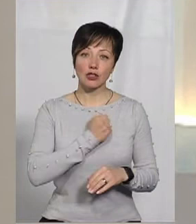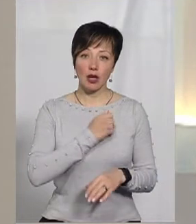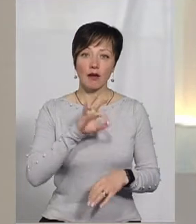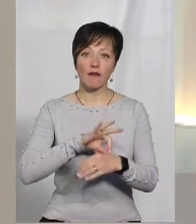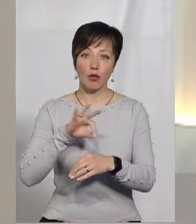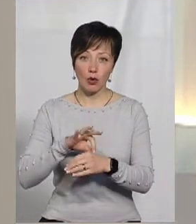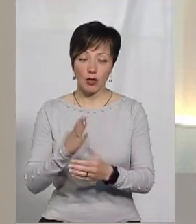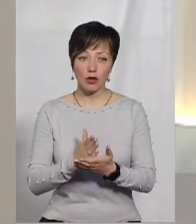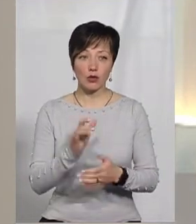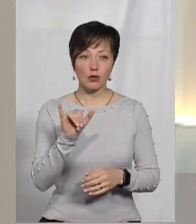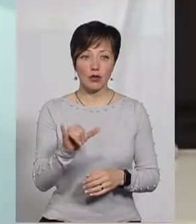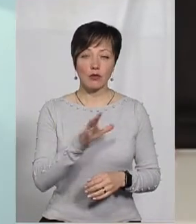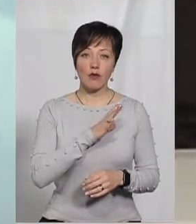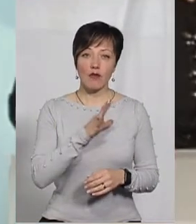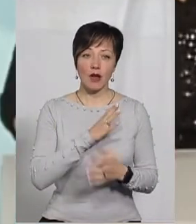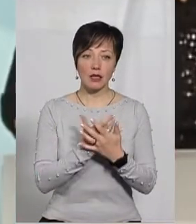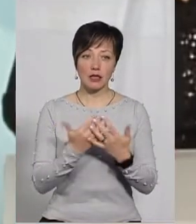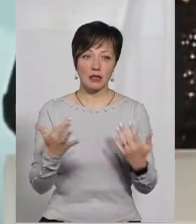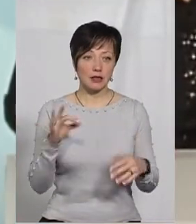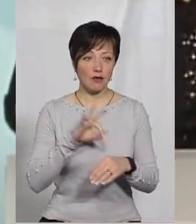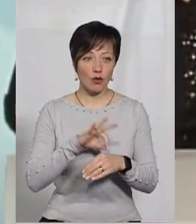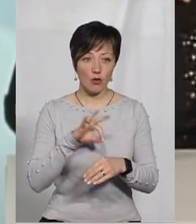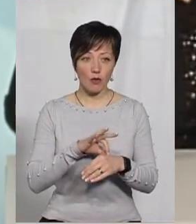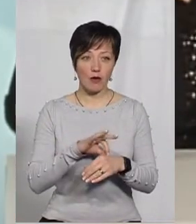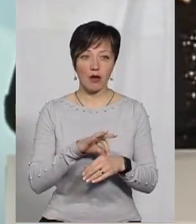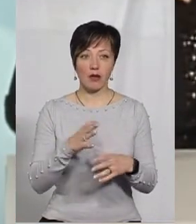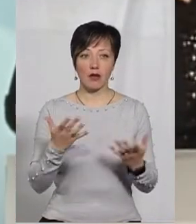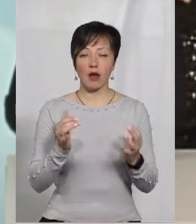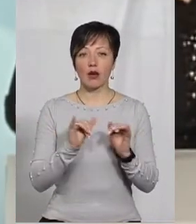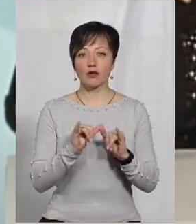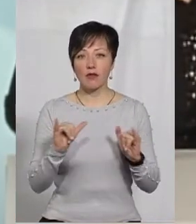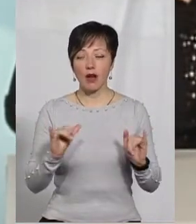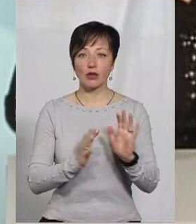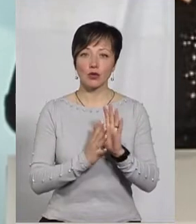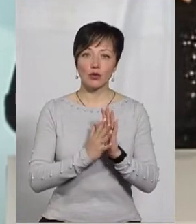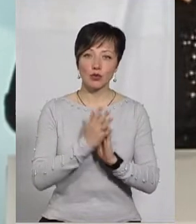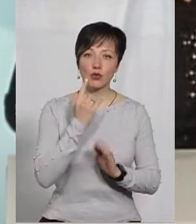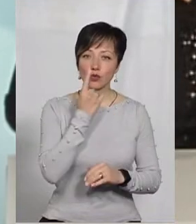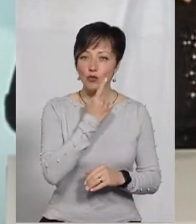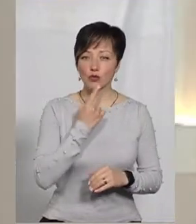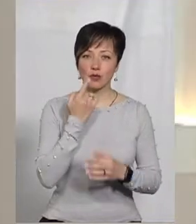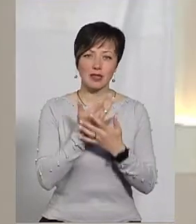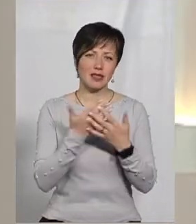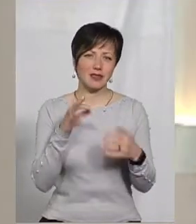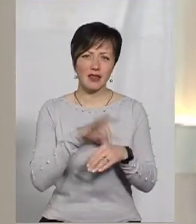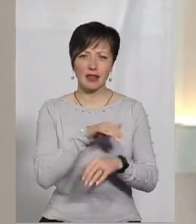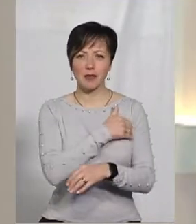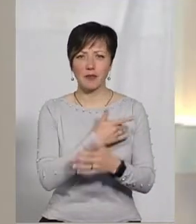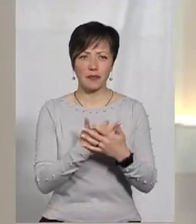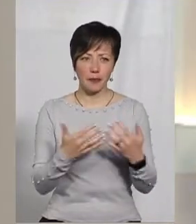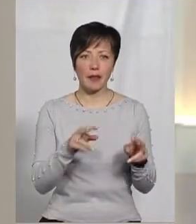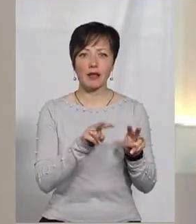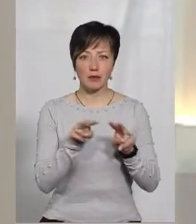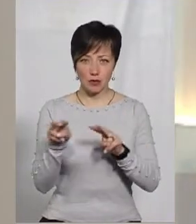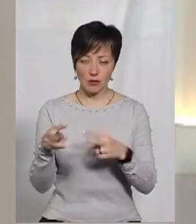жаль, хворіють. В них бувають різні хвороби. Вони розвиваються, ростуть зубки, стоматіти, температура і Ну,